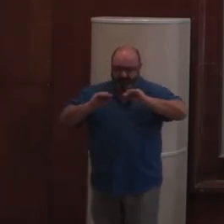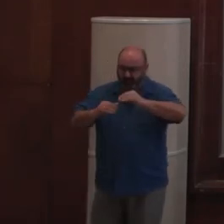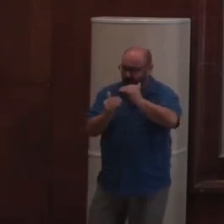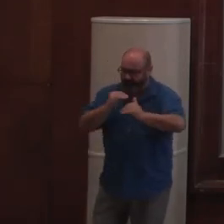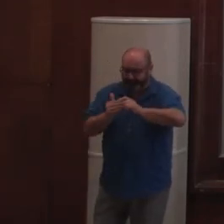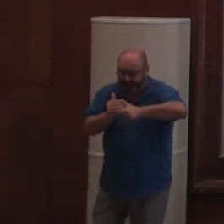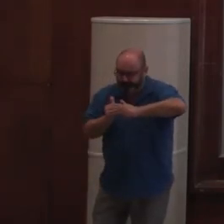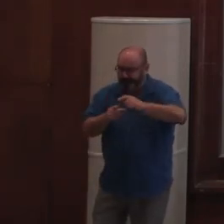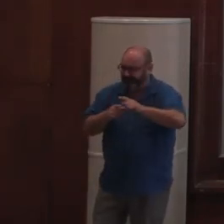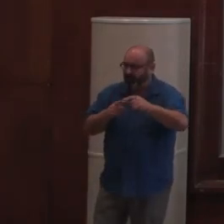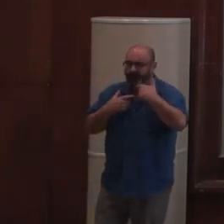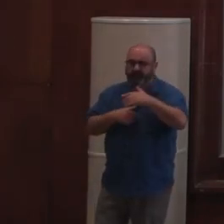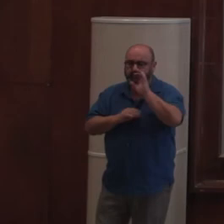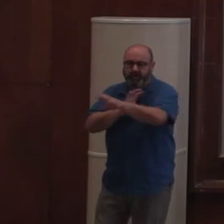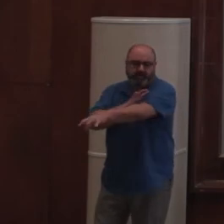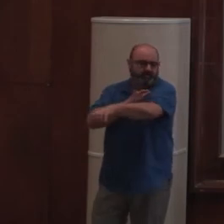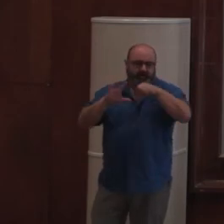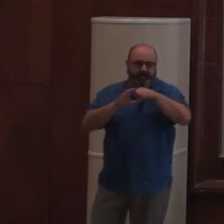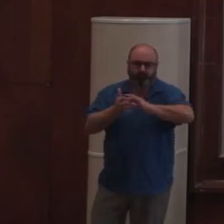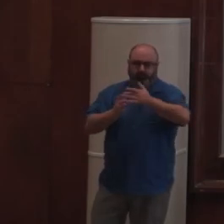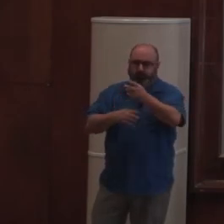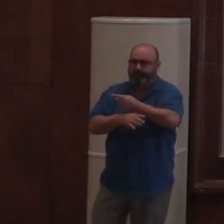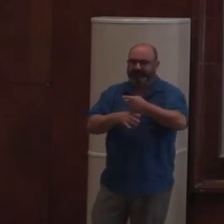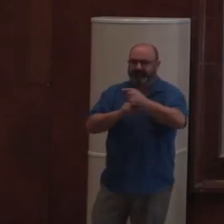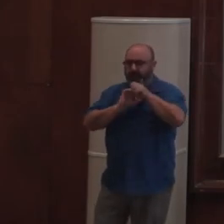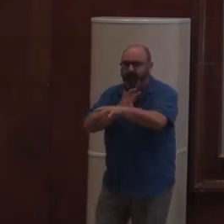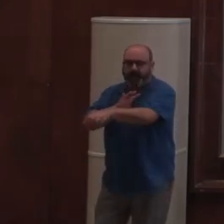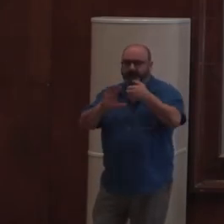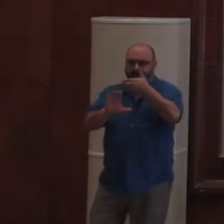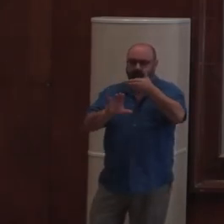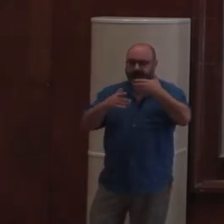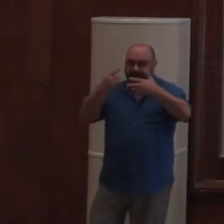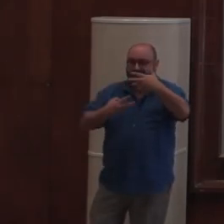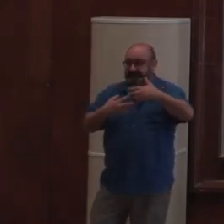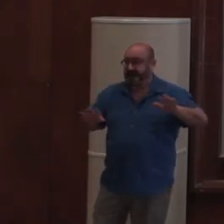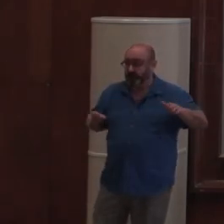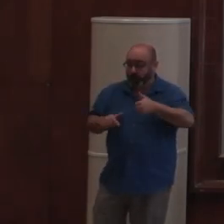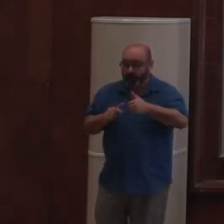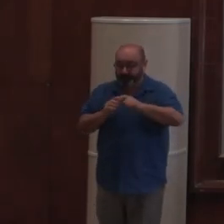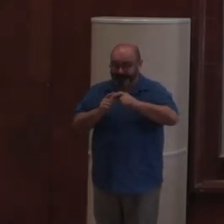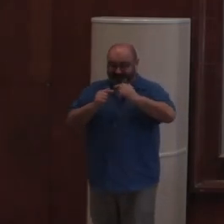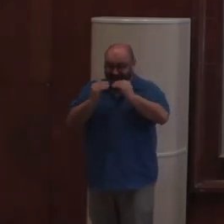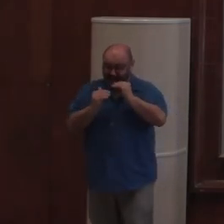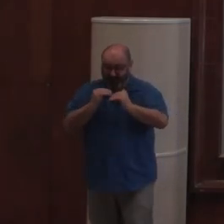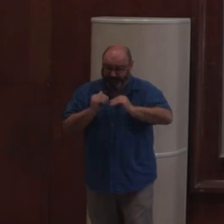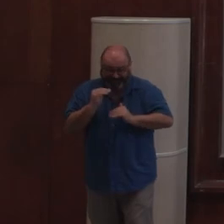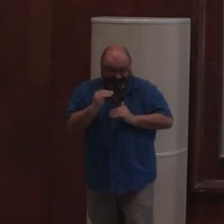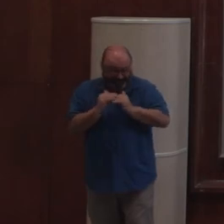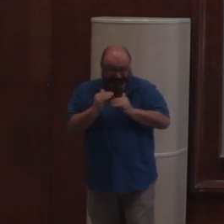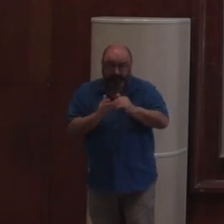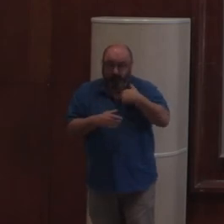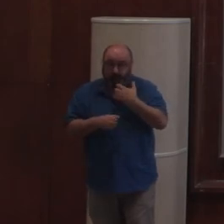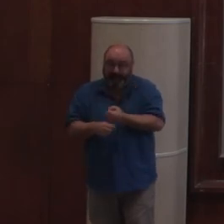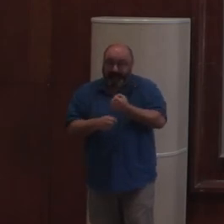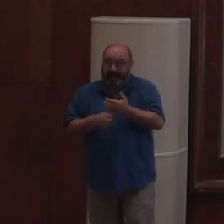une application qui liste tous les devis. Et donc, ils ont un certain nombre de possibilités très restreintes. Alors que nous, on fait un